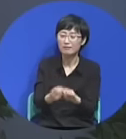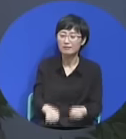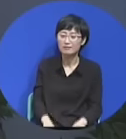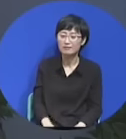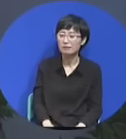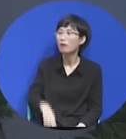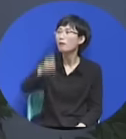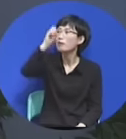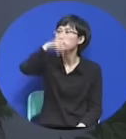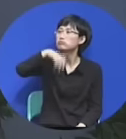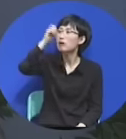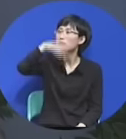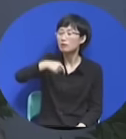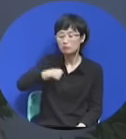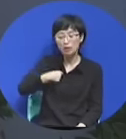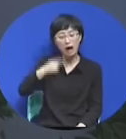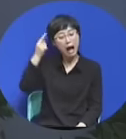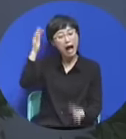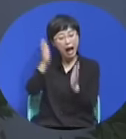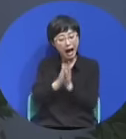그냥 내가 한다. 이라더라고요.